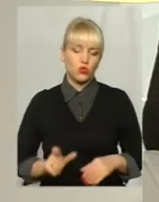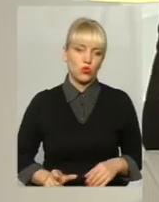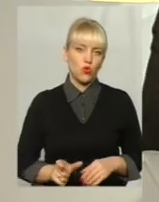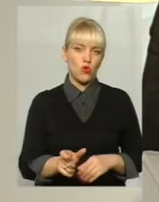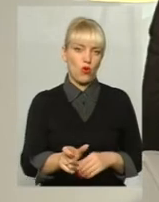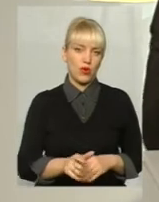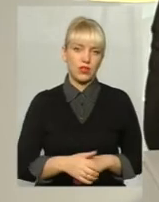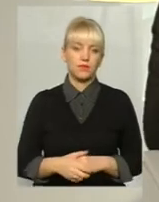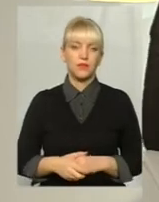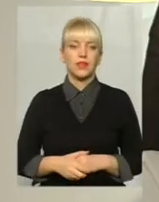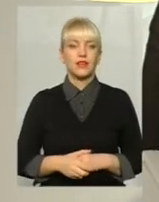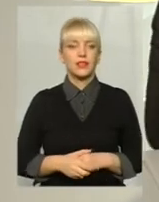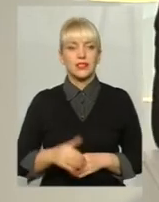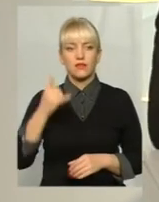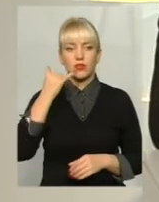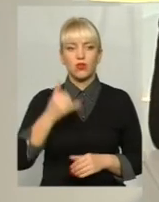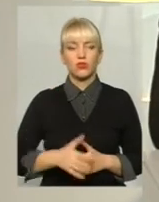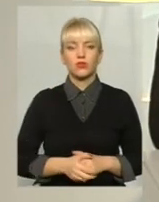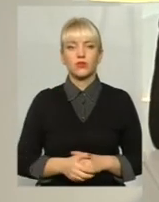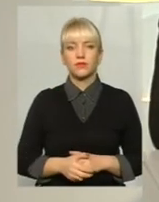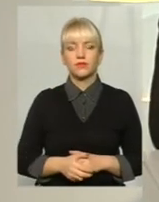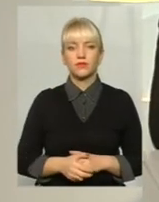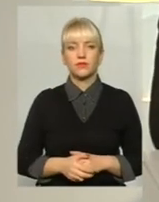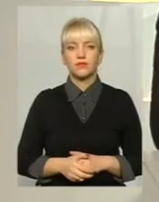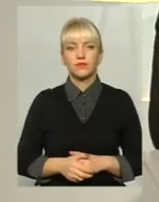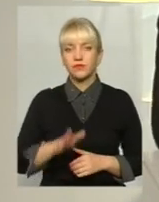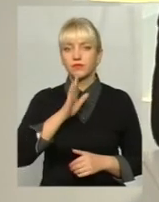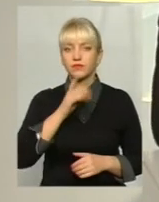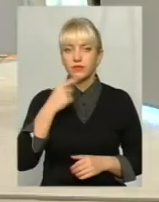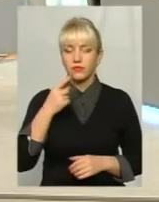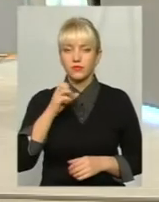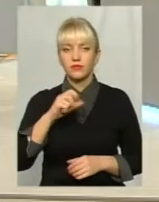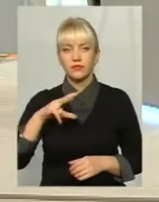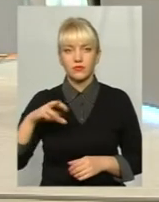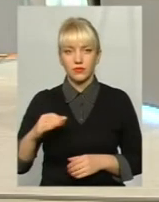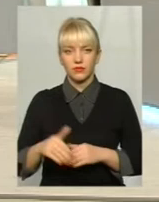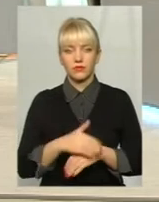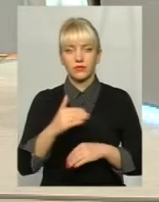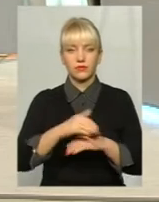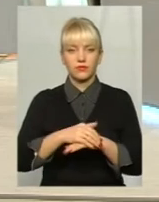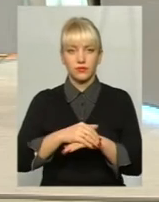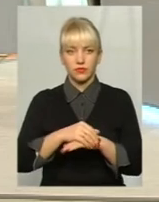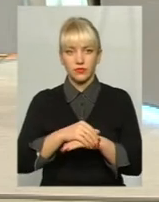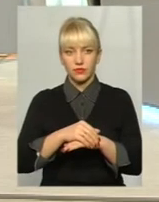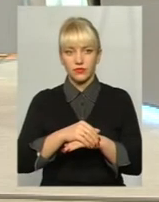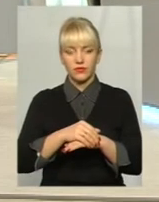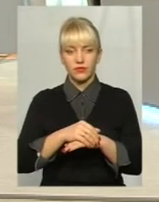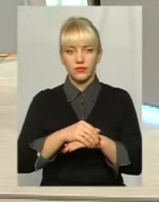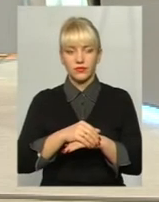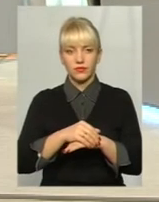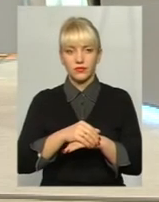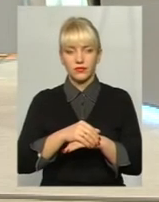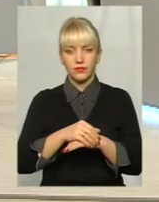зрозумів. У нас ще один дзвіночок. Доброго вечора. Алло. Так, так, ми вас слухаємо. Доброго вечора. Доброго вечора. Хочу